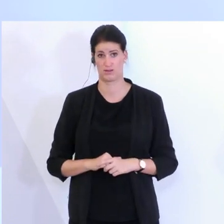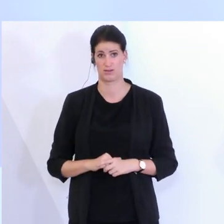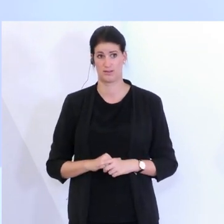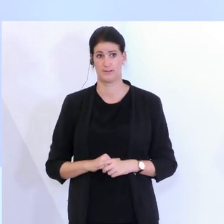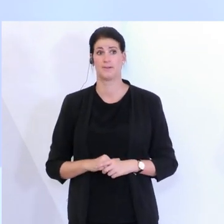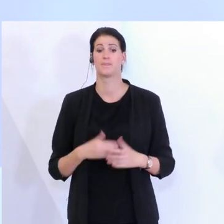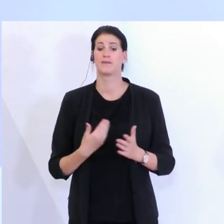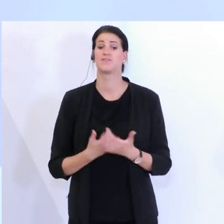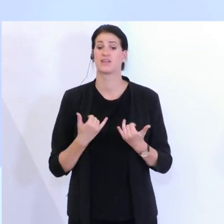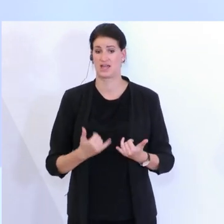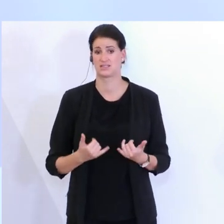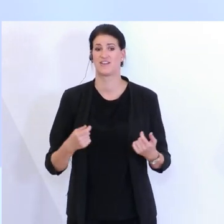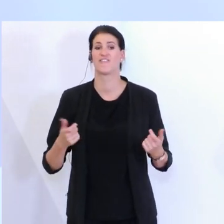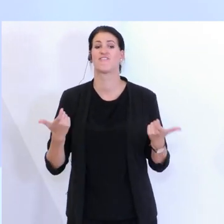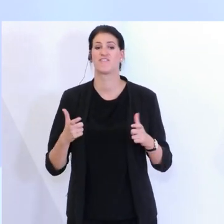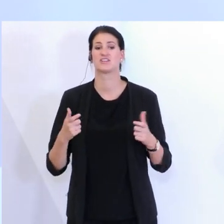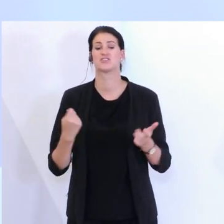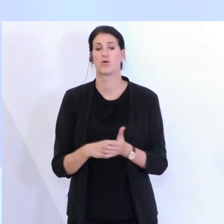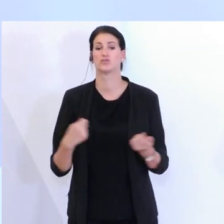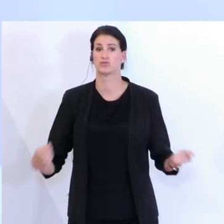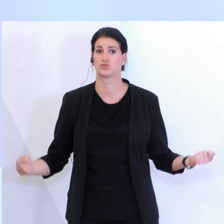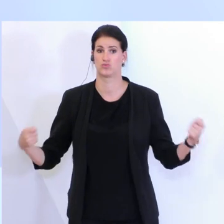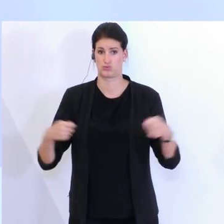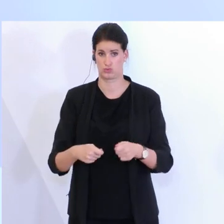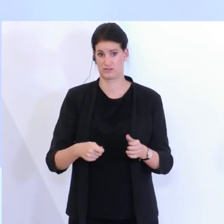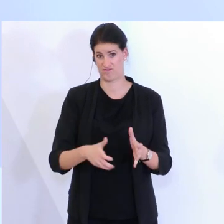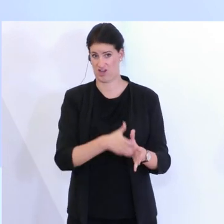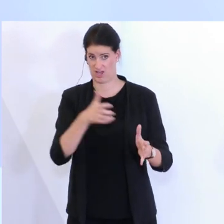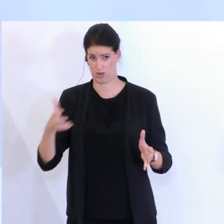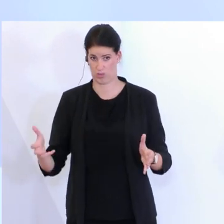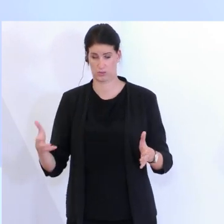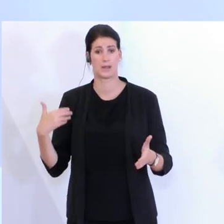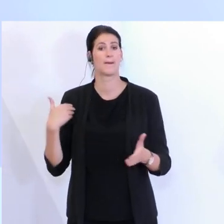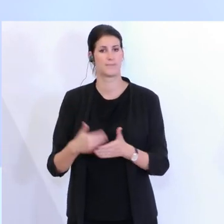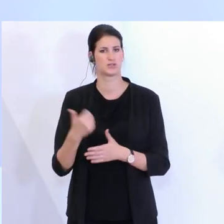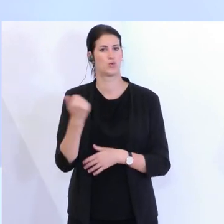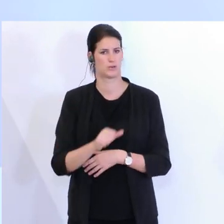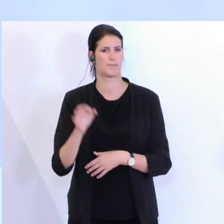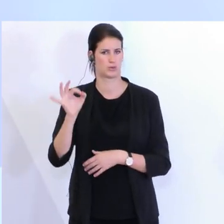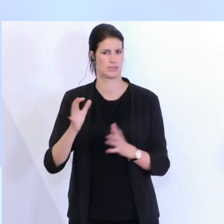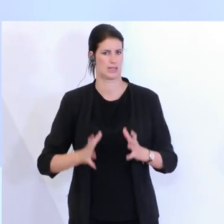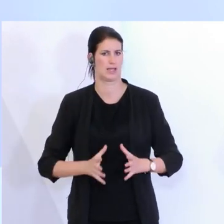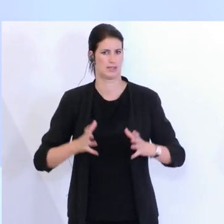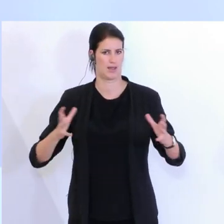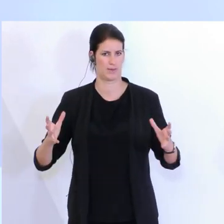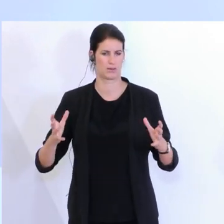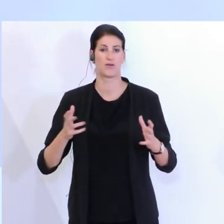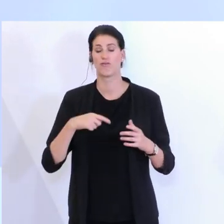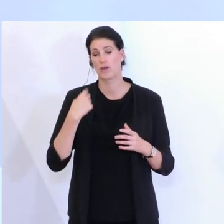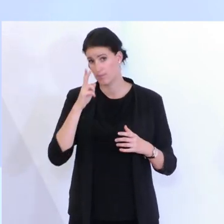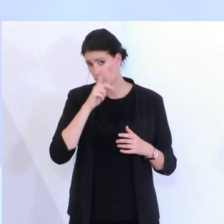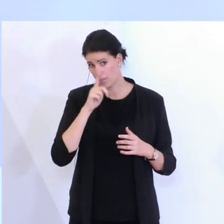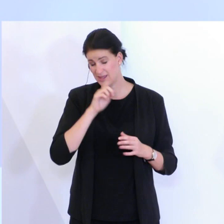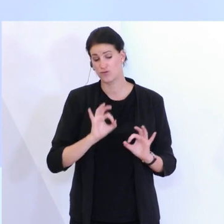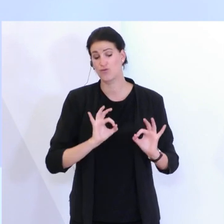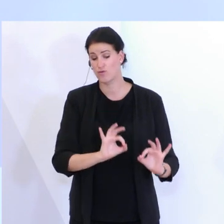Verlängerung des Fixkostenzuschusses, den wir auf bis zu 100 % auch anheben, maßgeschneiderte Lösungen vor allem eben auch